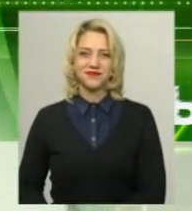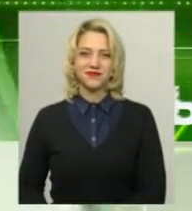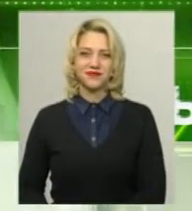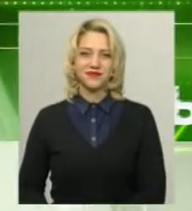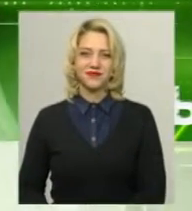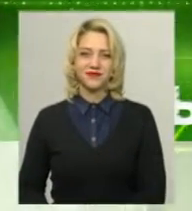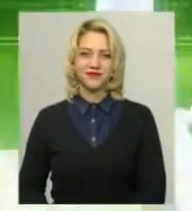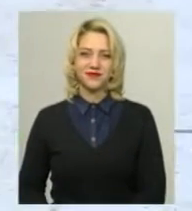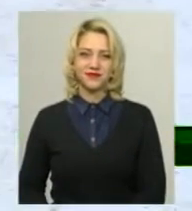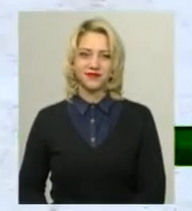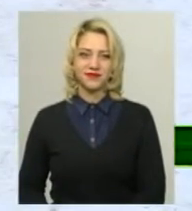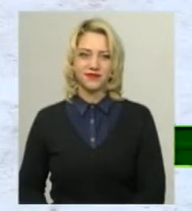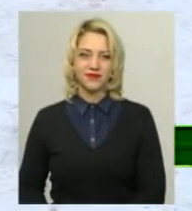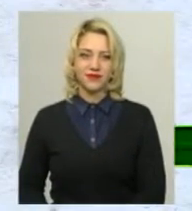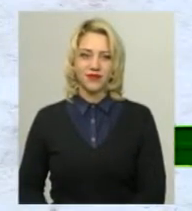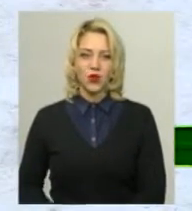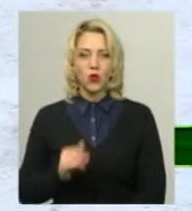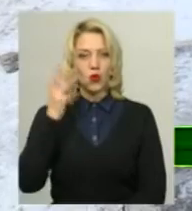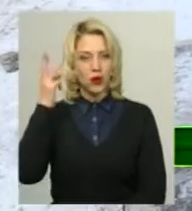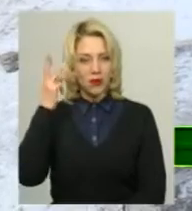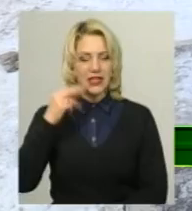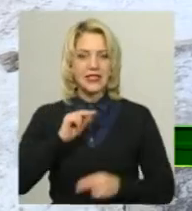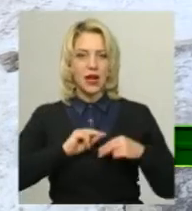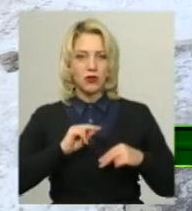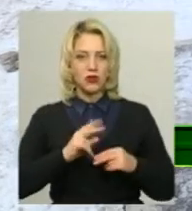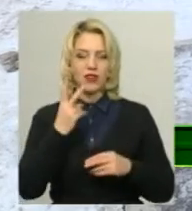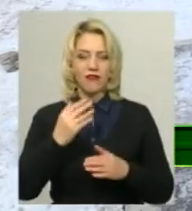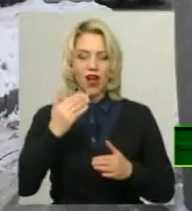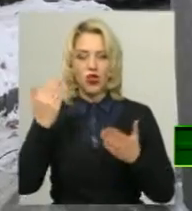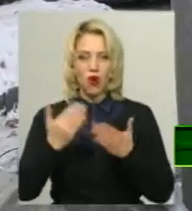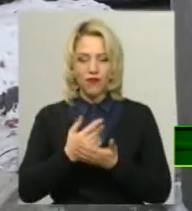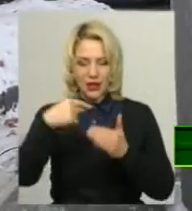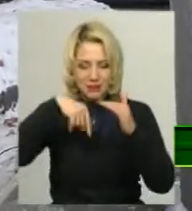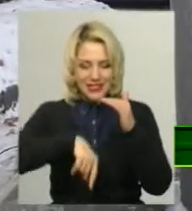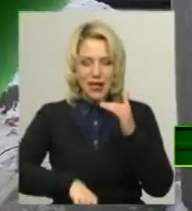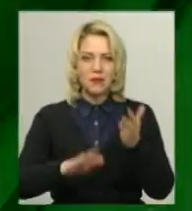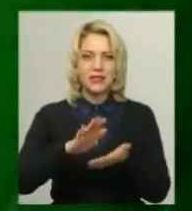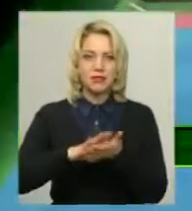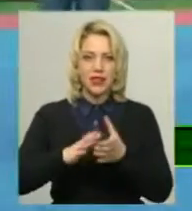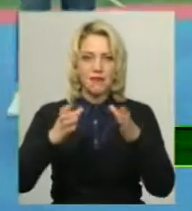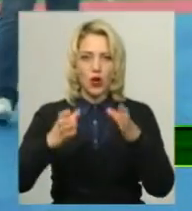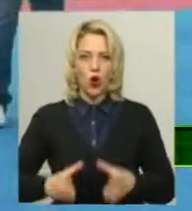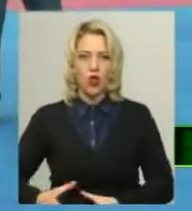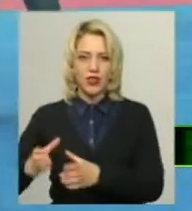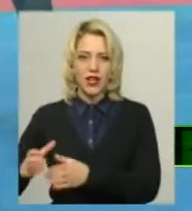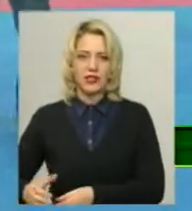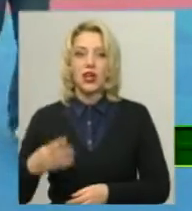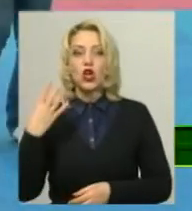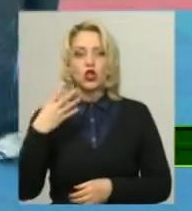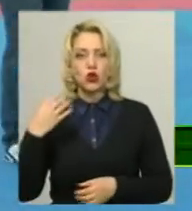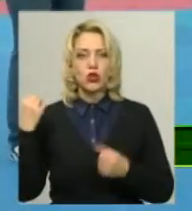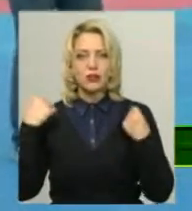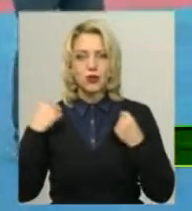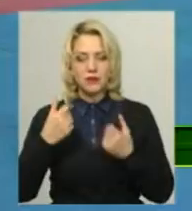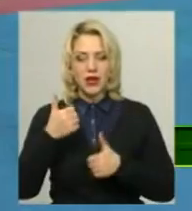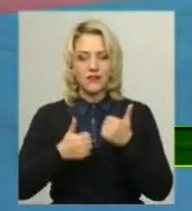Музика У Хмельницькому запрацюють два нових підземних сміттєвих контейнера. 40 спортсменів змагалися